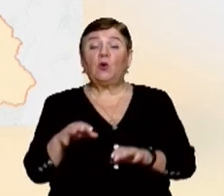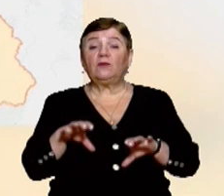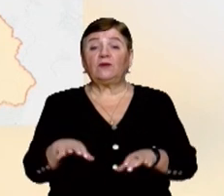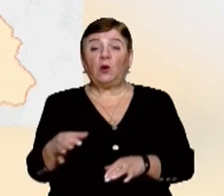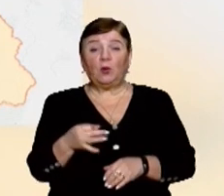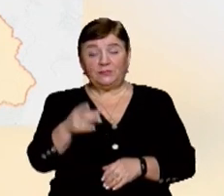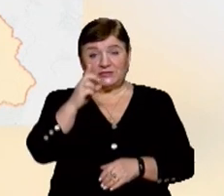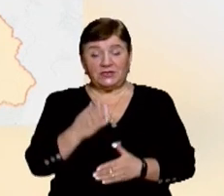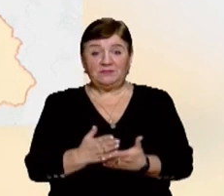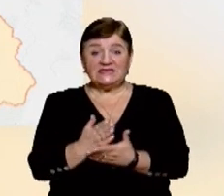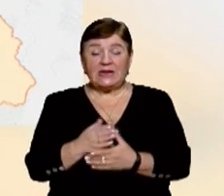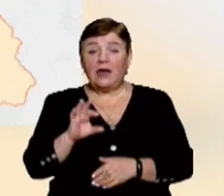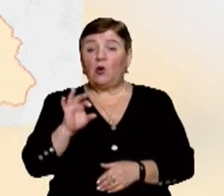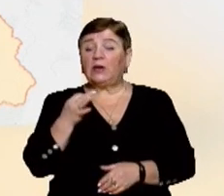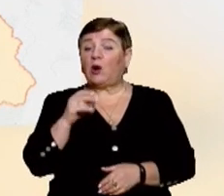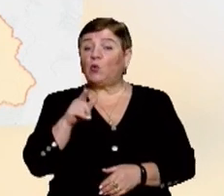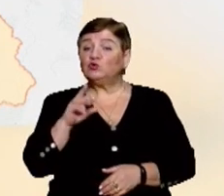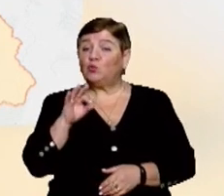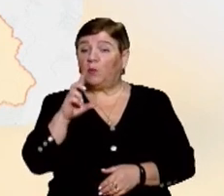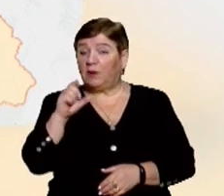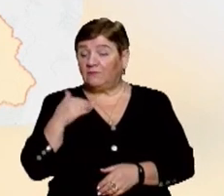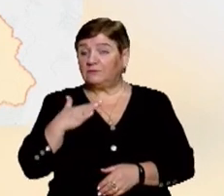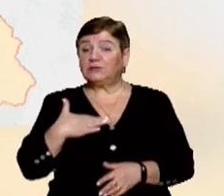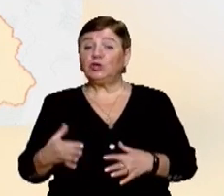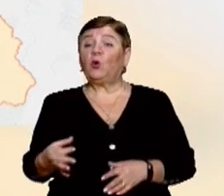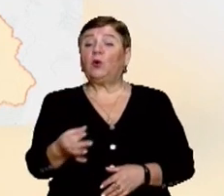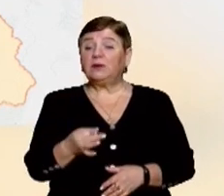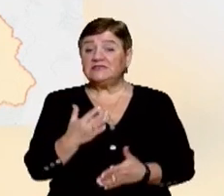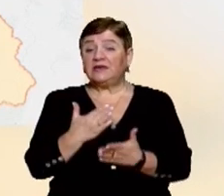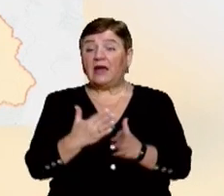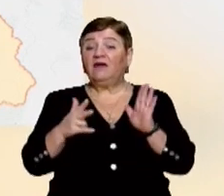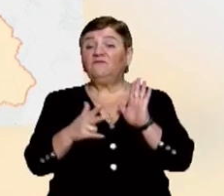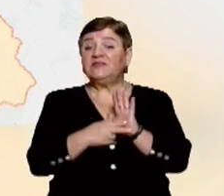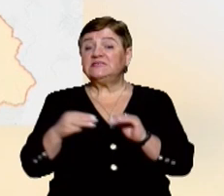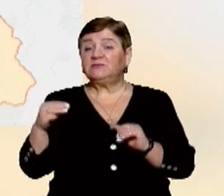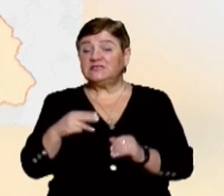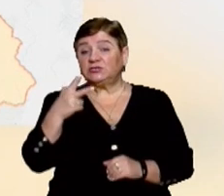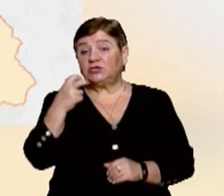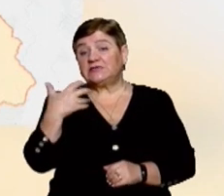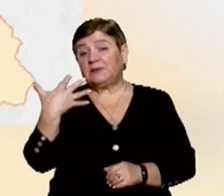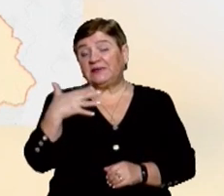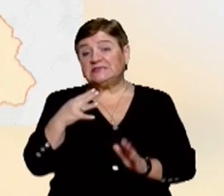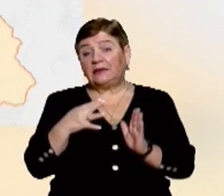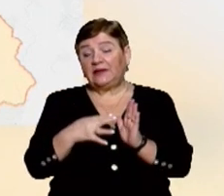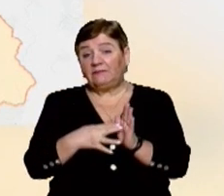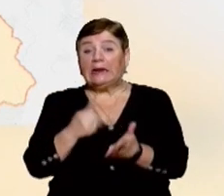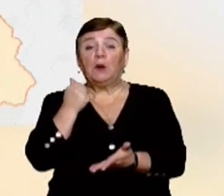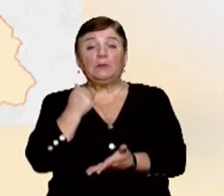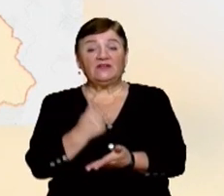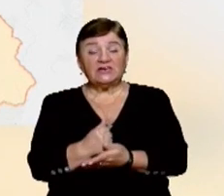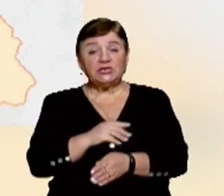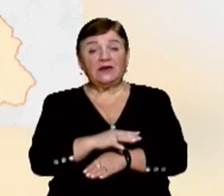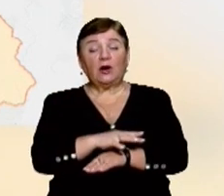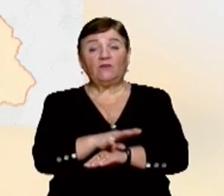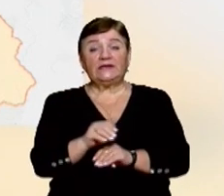облдержадміністрації Олег Коцюба. Наразі в нашій області маємо 8359 підтверджених захворювань